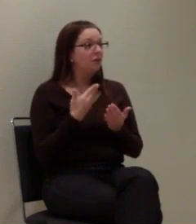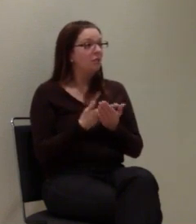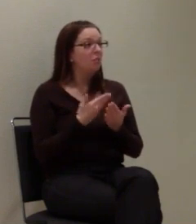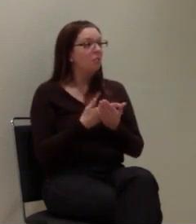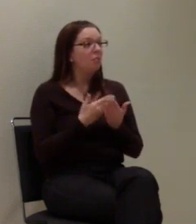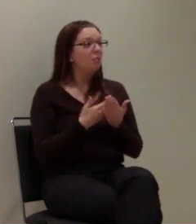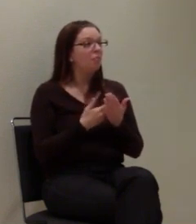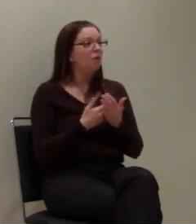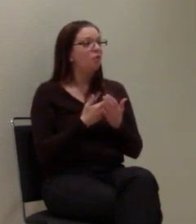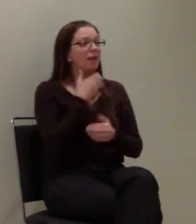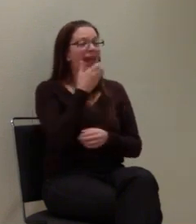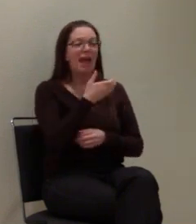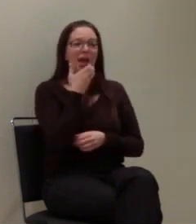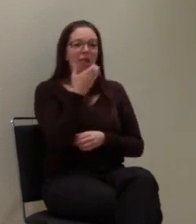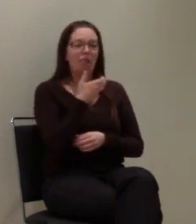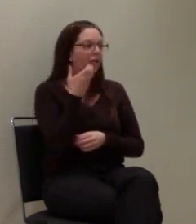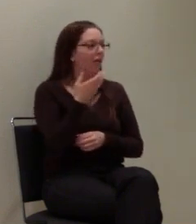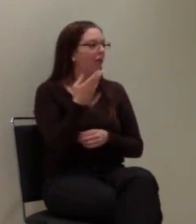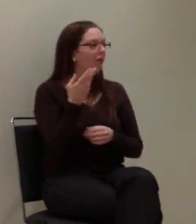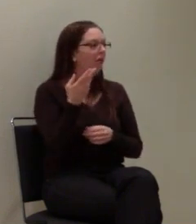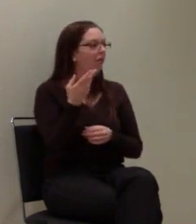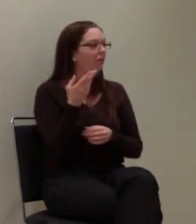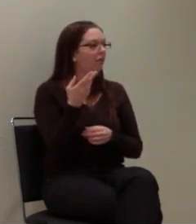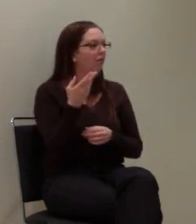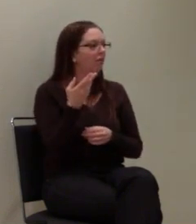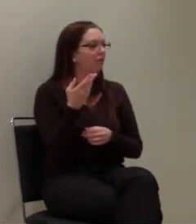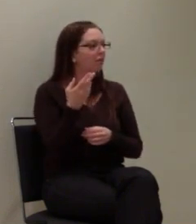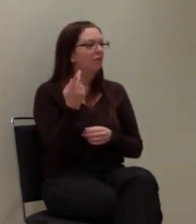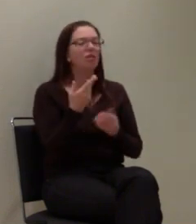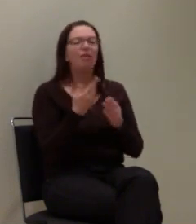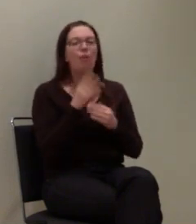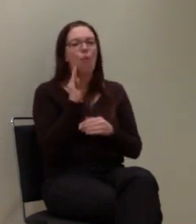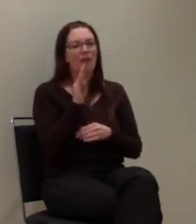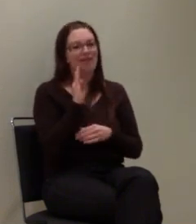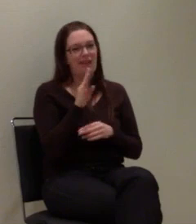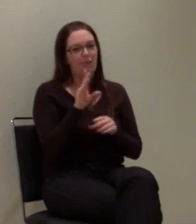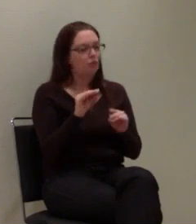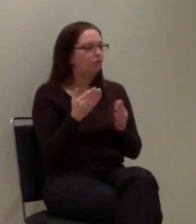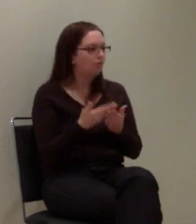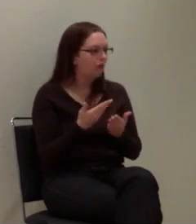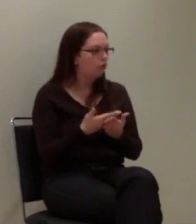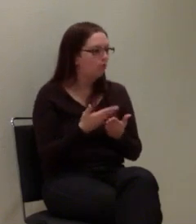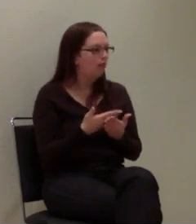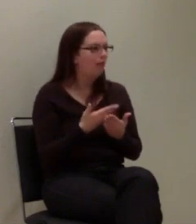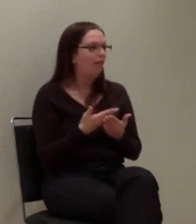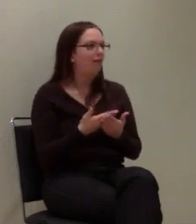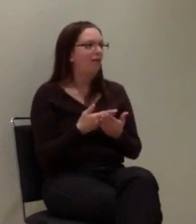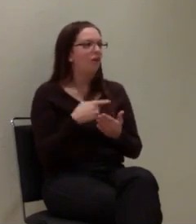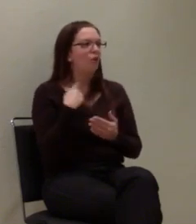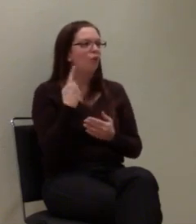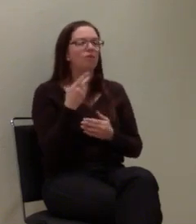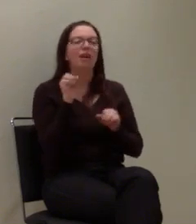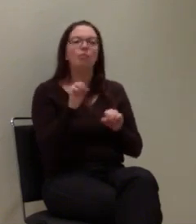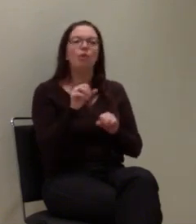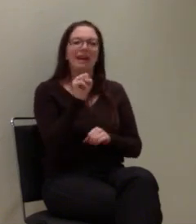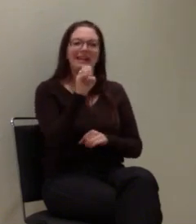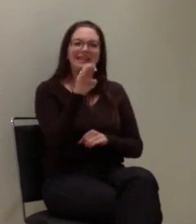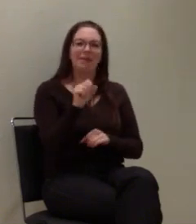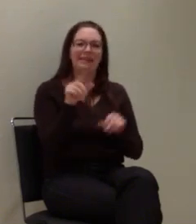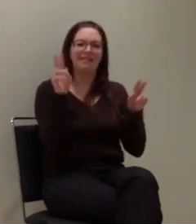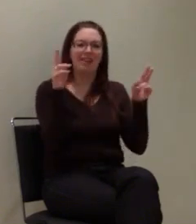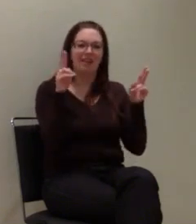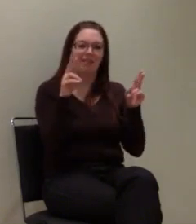benutzt wird, weil dann andere Messenger benutzt werden, WhatsApp oder Sonstiges. Und man wird dann am Ende diese Technik vielleicht